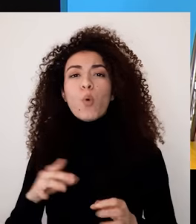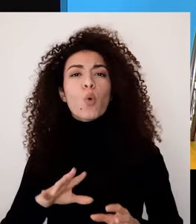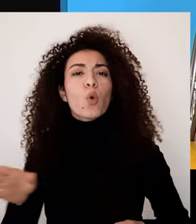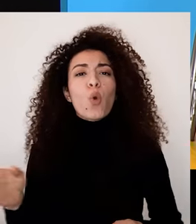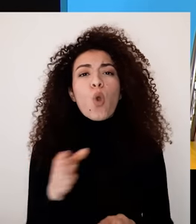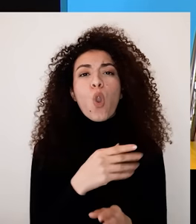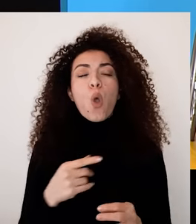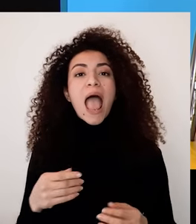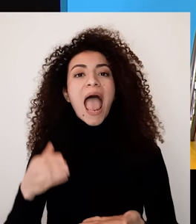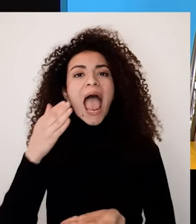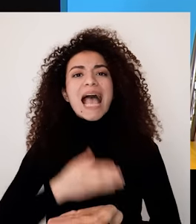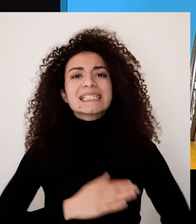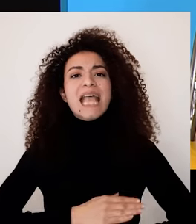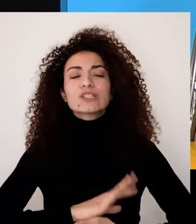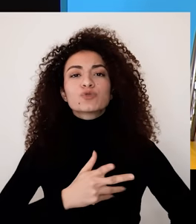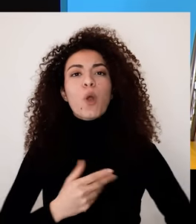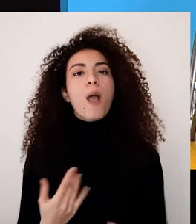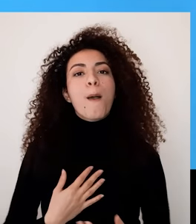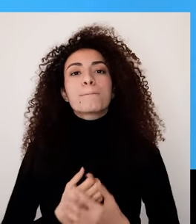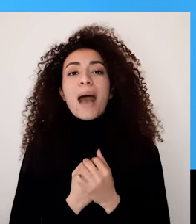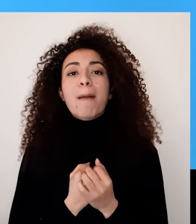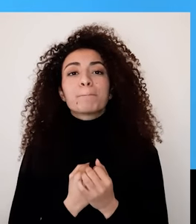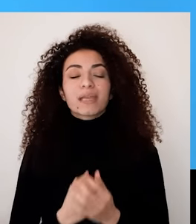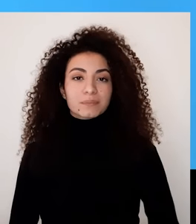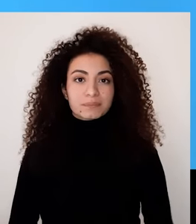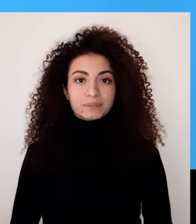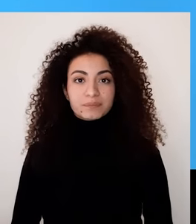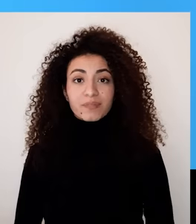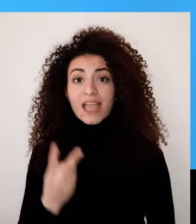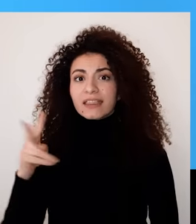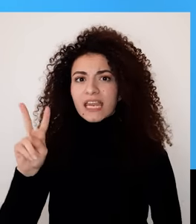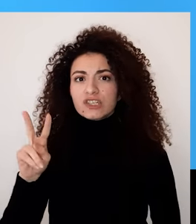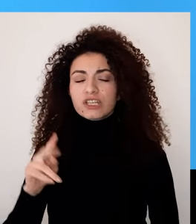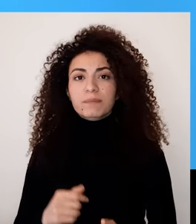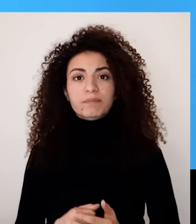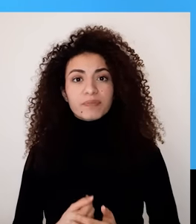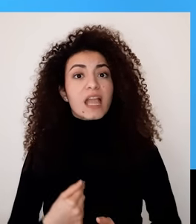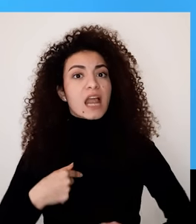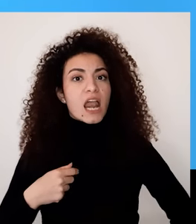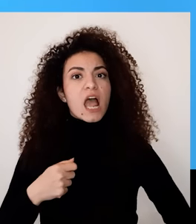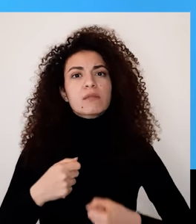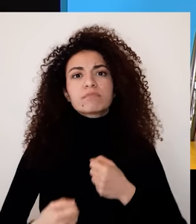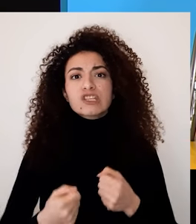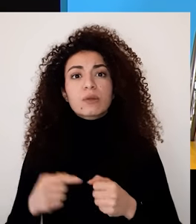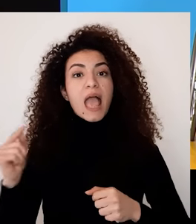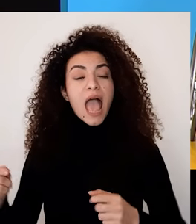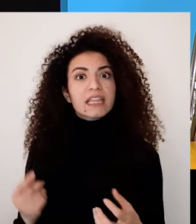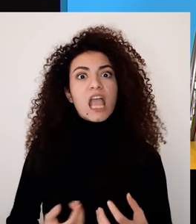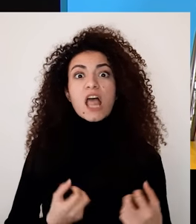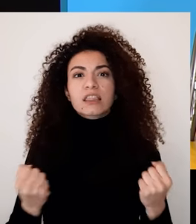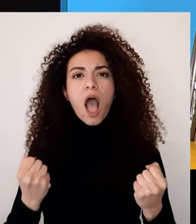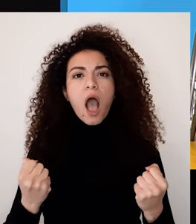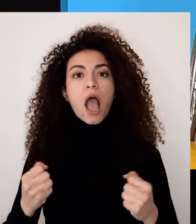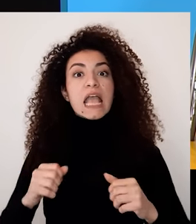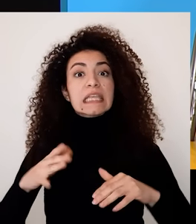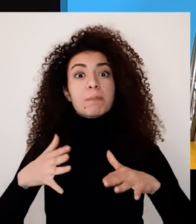أولاً توسط المحبة لكل هذه القوة والطاقات هو دليل عن دورة الأساسة بإدارة كل الطاقات الأخرى تانياً يمكن